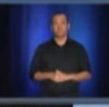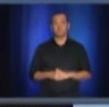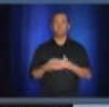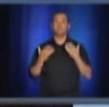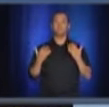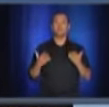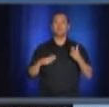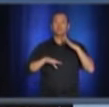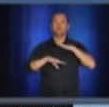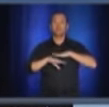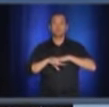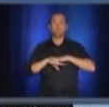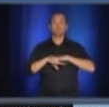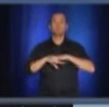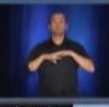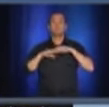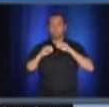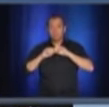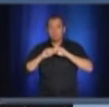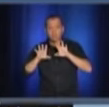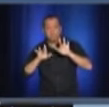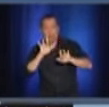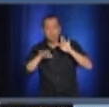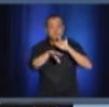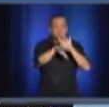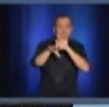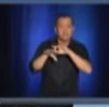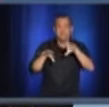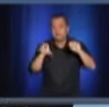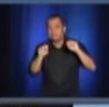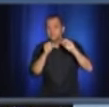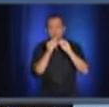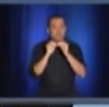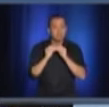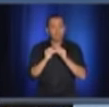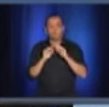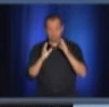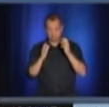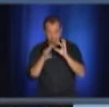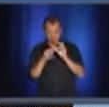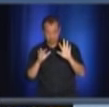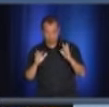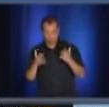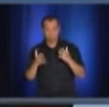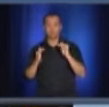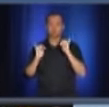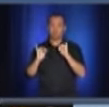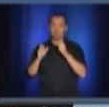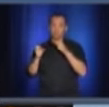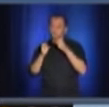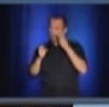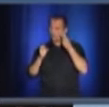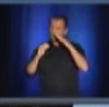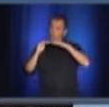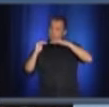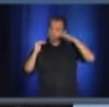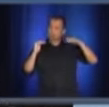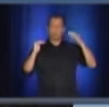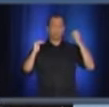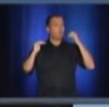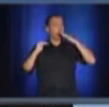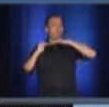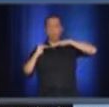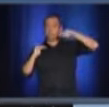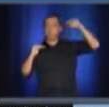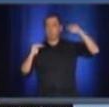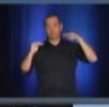par rapport à la situation, comme l dit le ministre, la situation, elle est sous contrôle actuellement. On n'est pas en train de remonter progressivement.